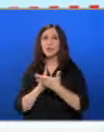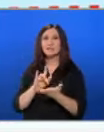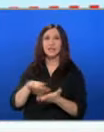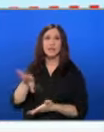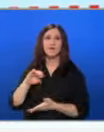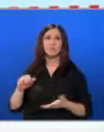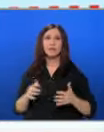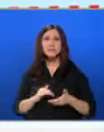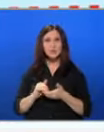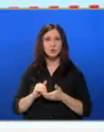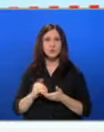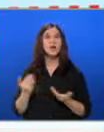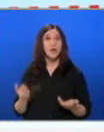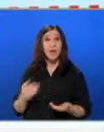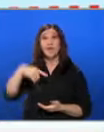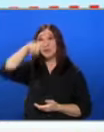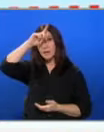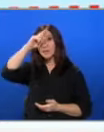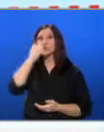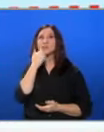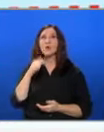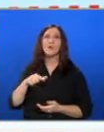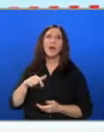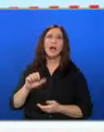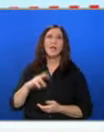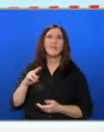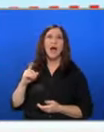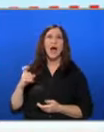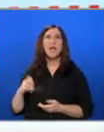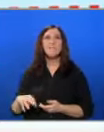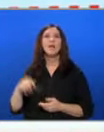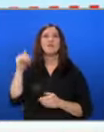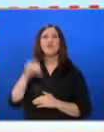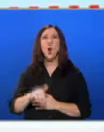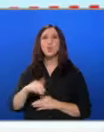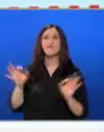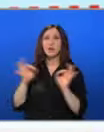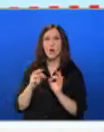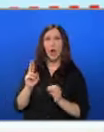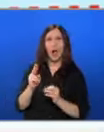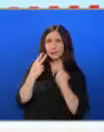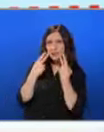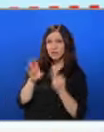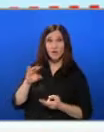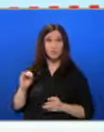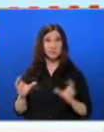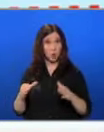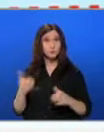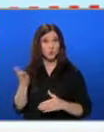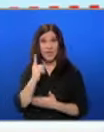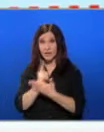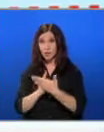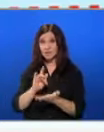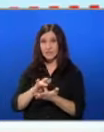Европейския съюз се намира в германското село Гатхайм, долна Франкония. Как изглежда европейската общност от нейния географски